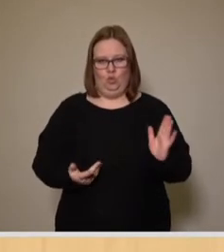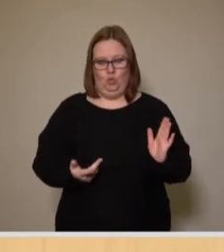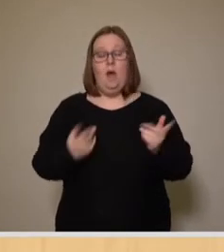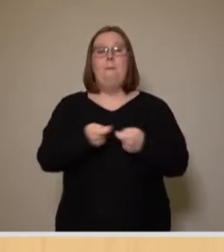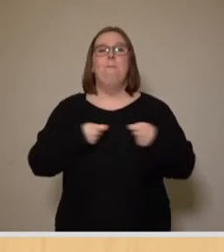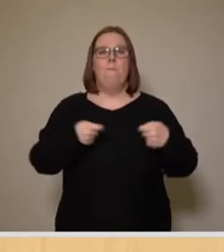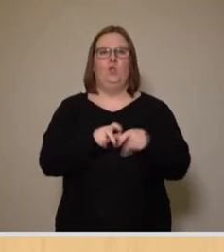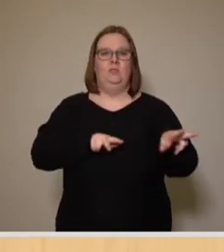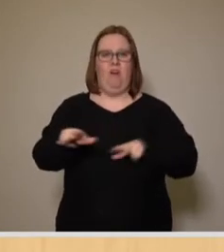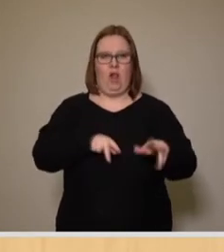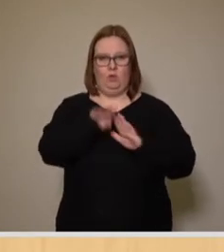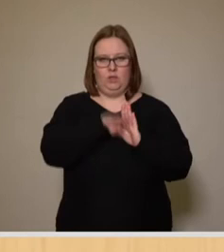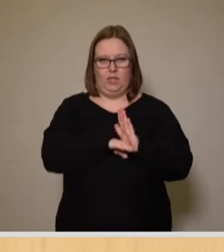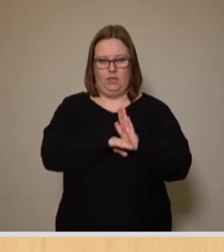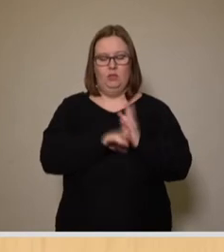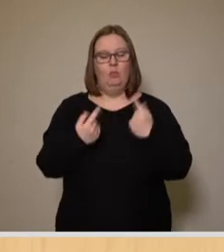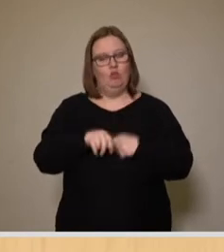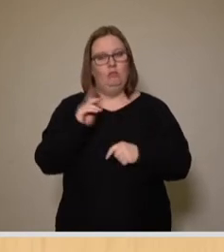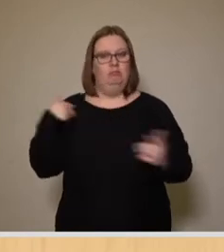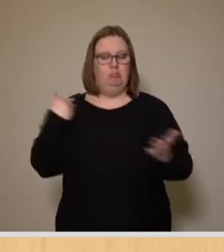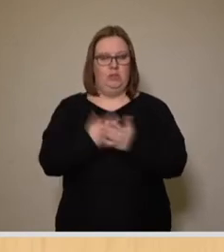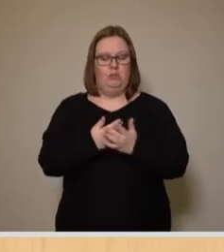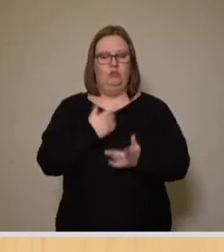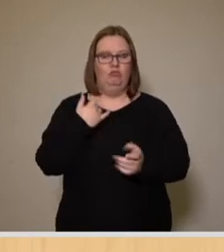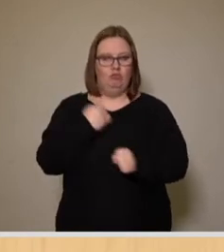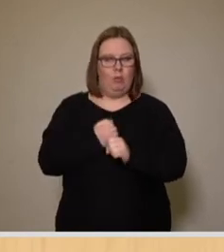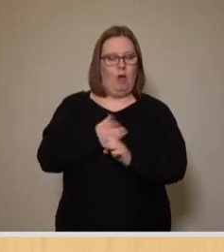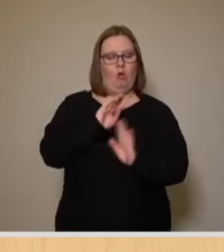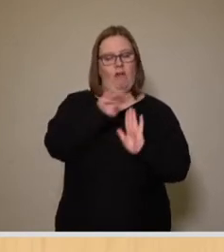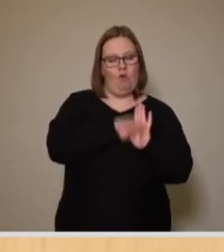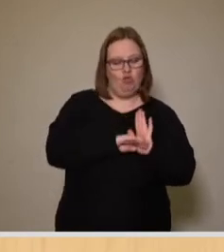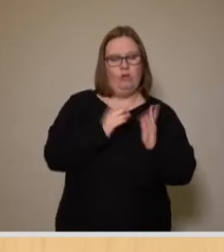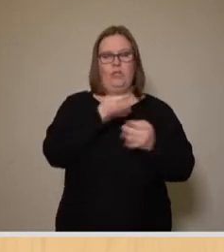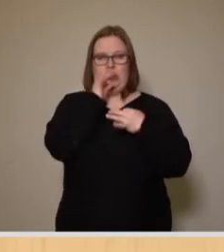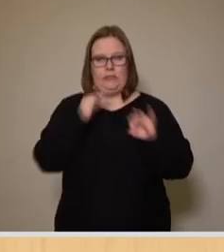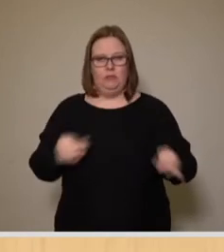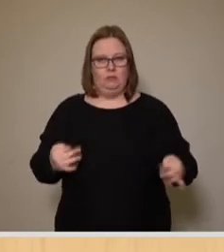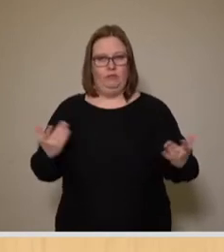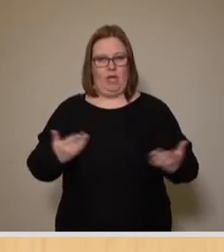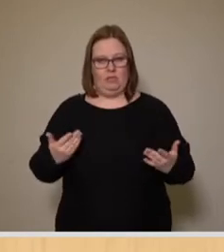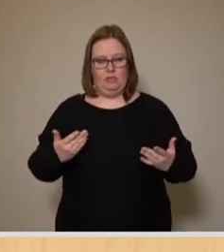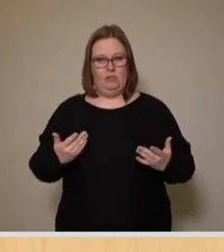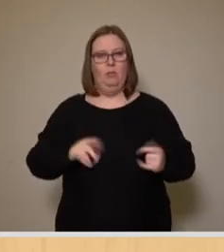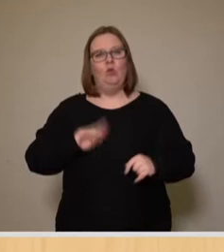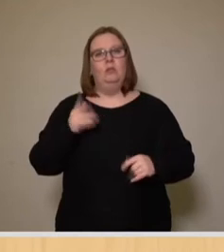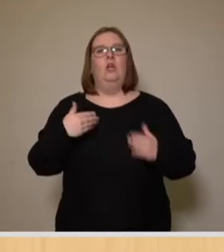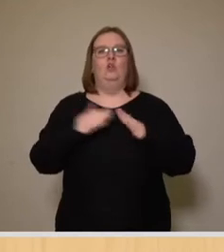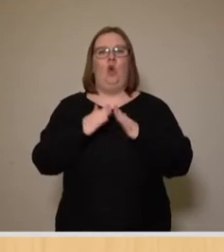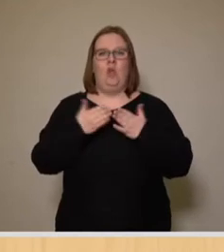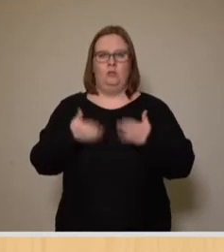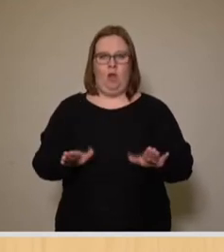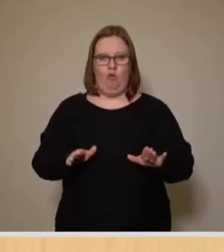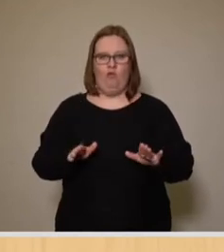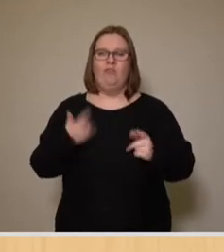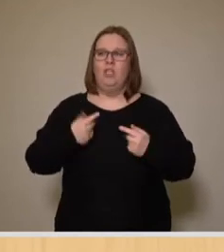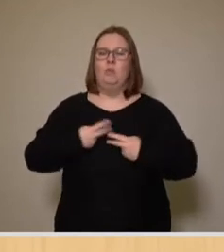Bundesverwaltungsgericht hat hierin seine bisherige Rechtsprechung zu Vorschriften konkretisiert, die eine Sonntagsöffnung